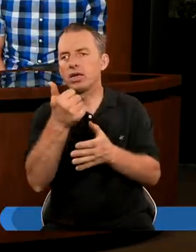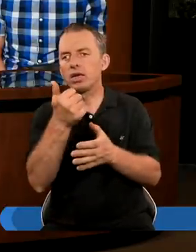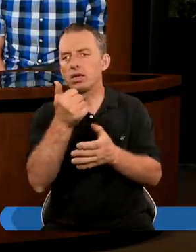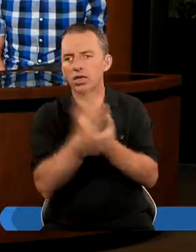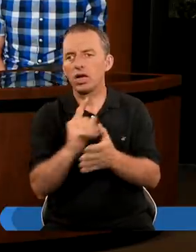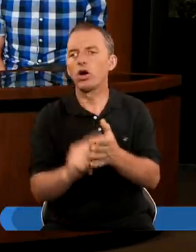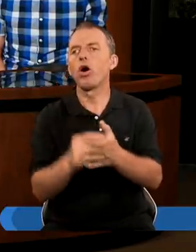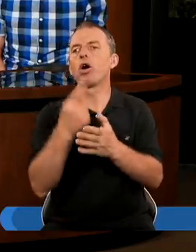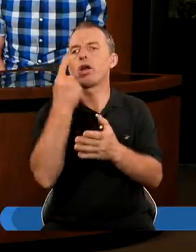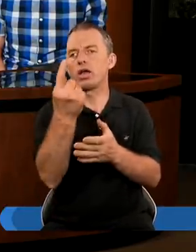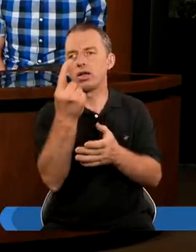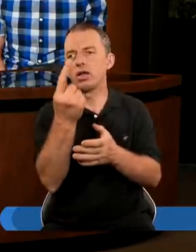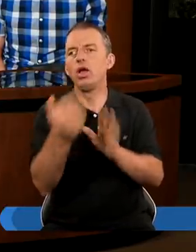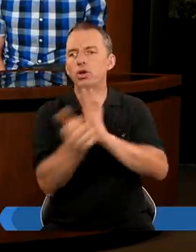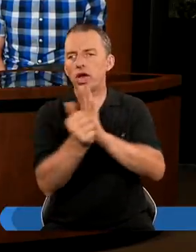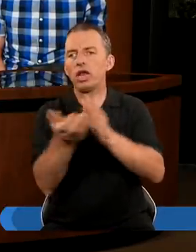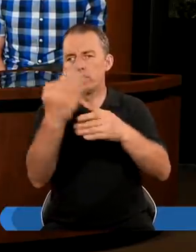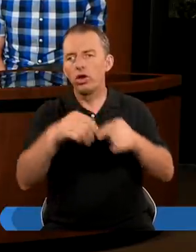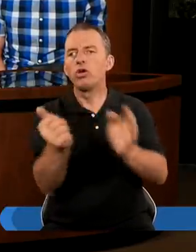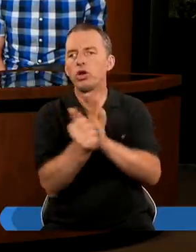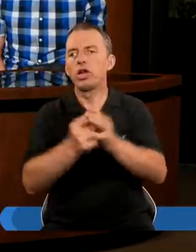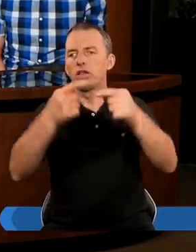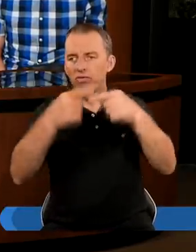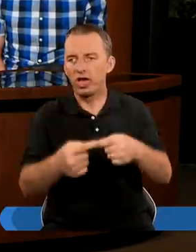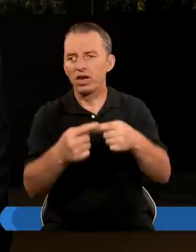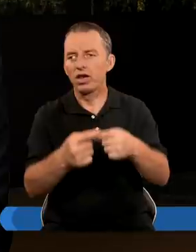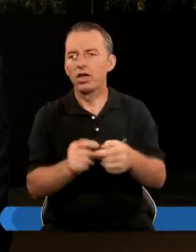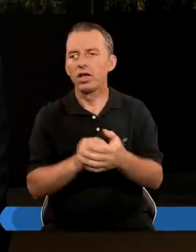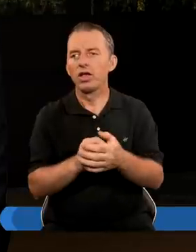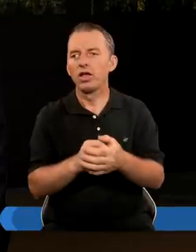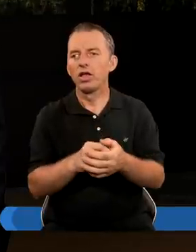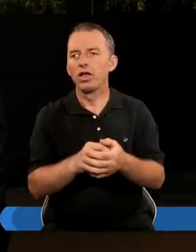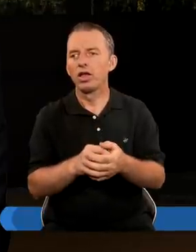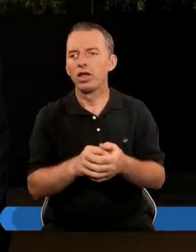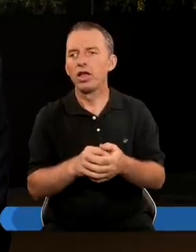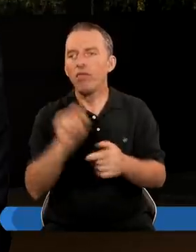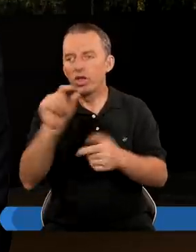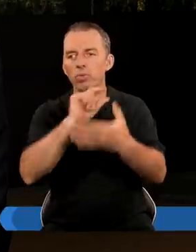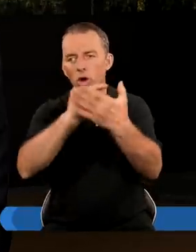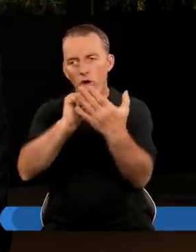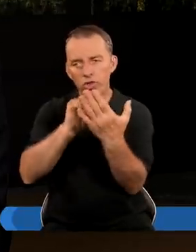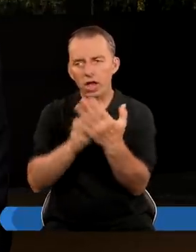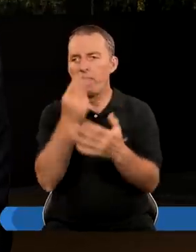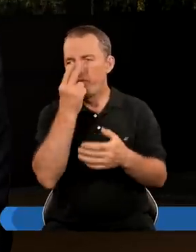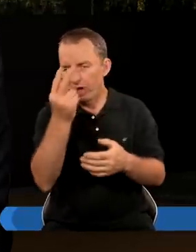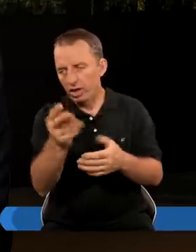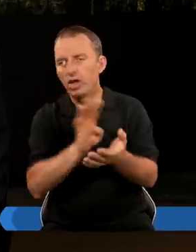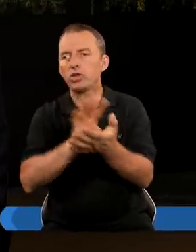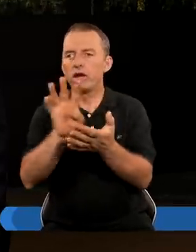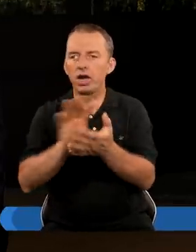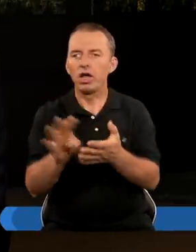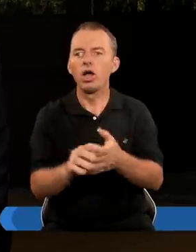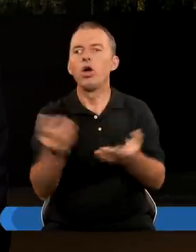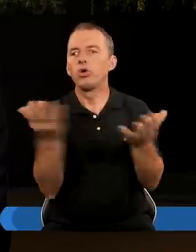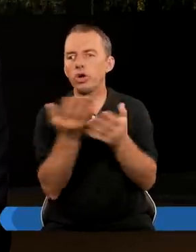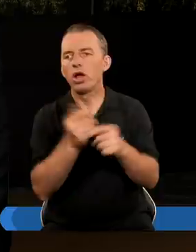raz Tylko raz 16 rozdział 16 wiersz Natomiast raz się pojawia W jakim kontekście Widzimy w wersecie